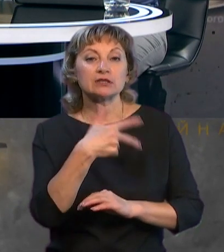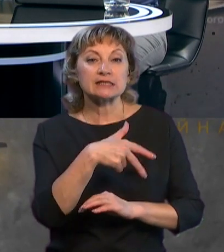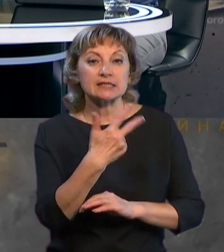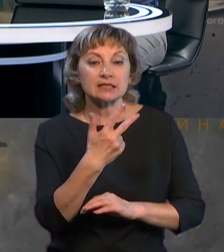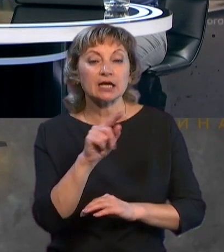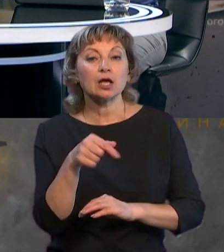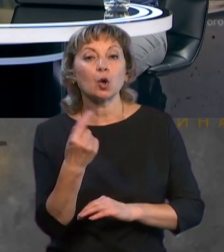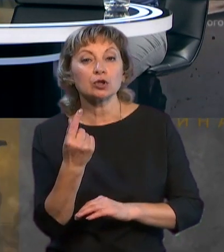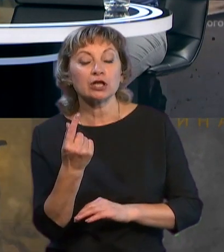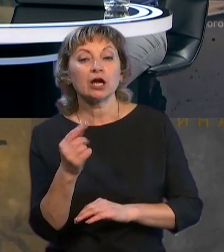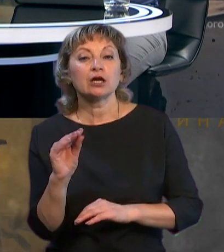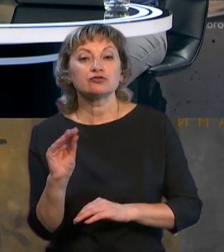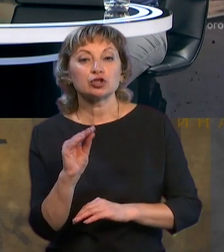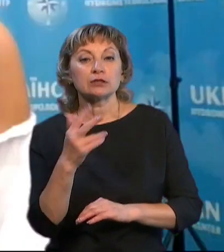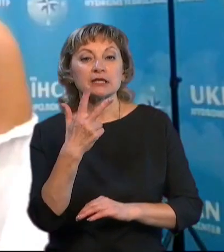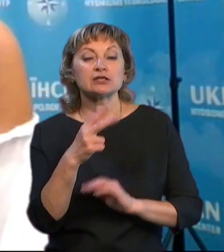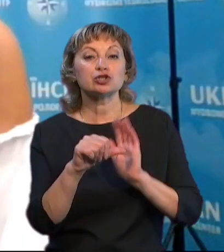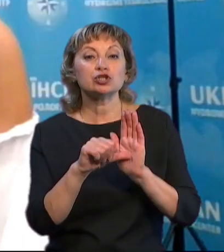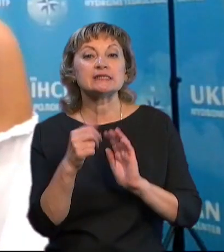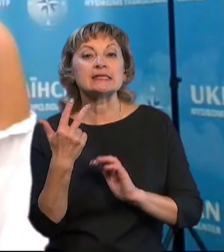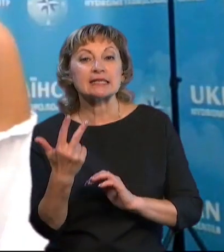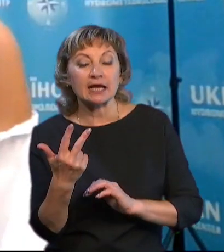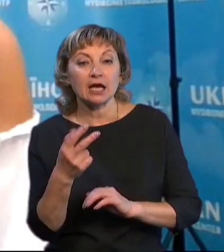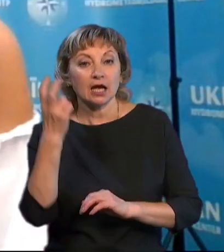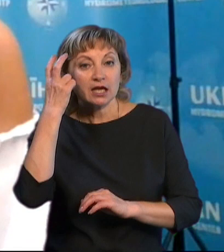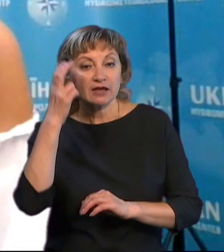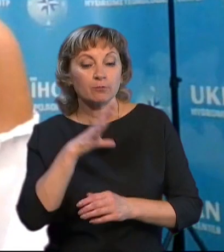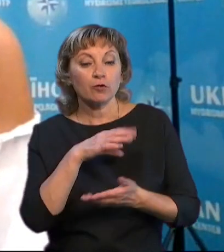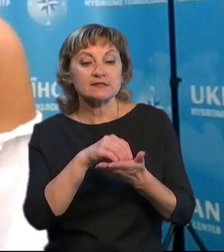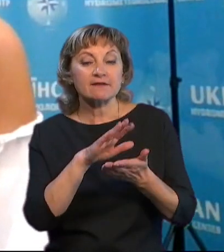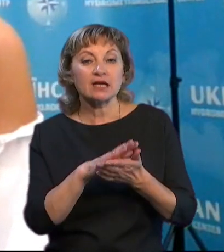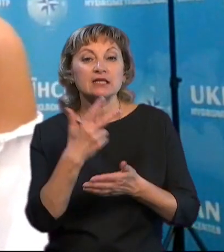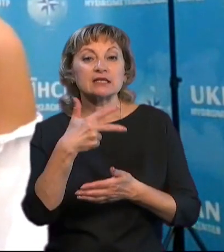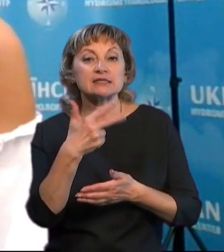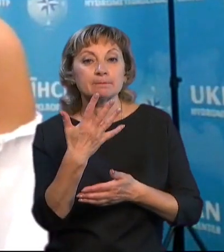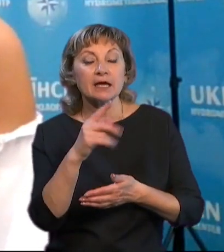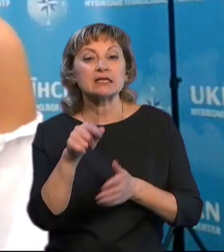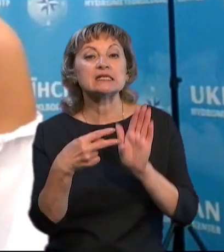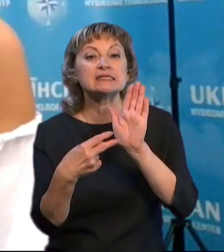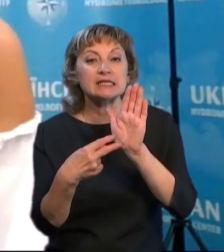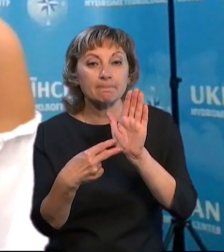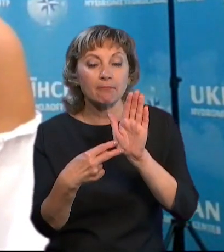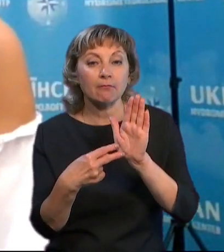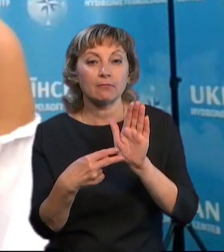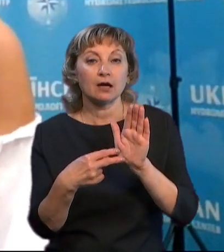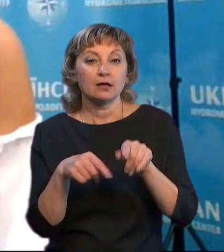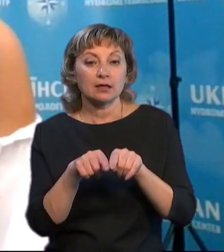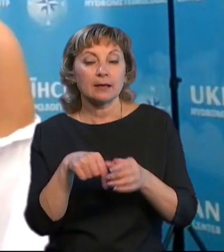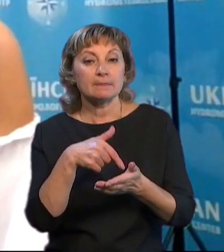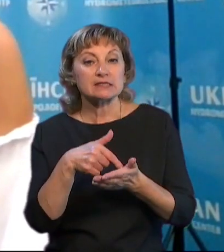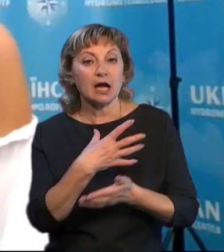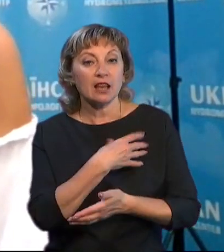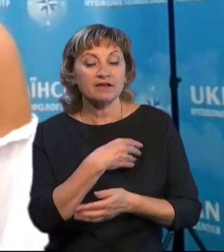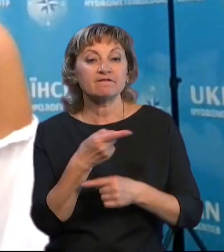,1, в Житомирі – 36,3, також Київ був зафіксований – 35,7. Такі міста, як Львів,